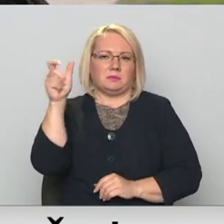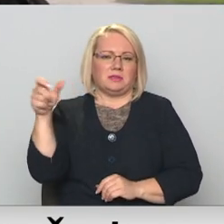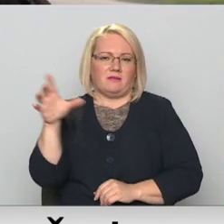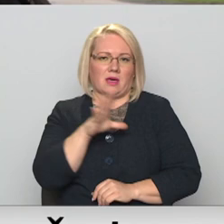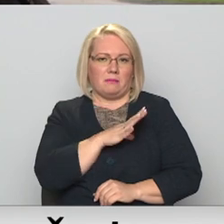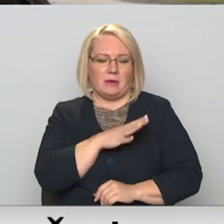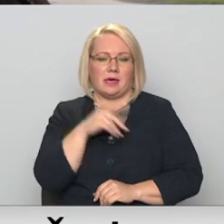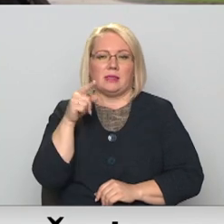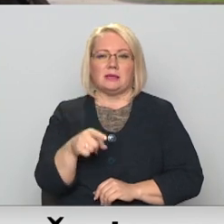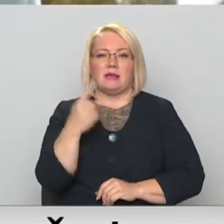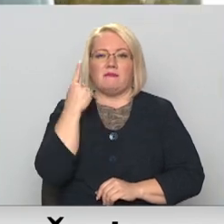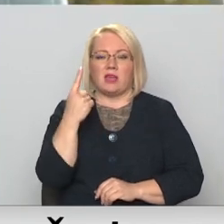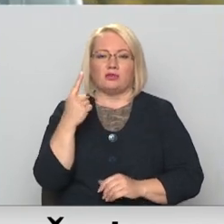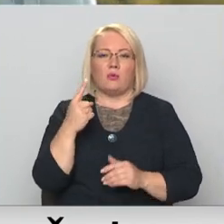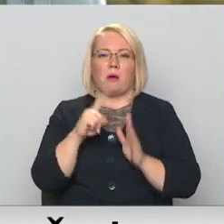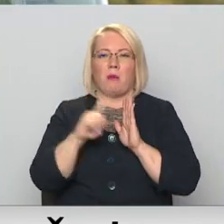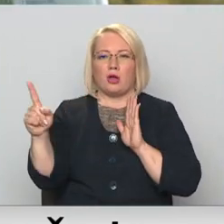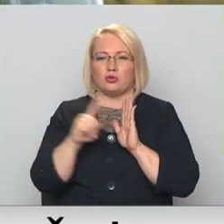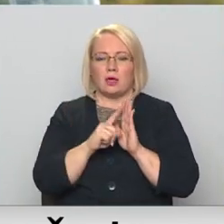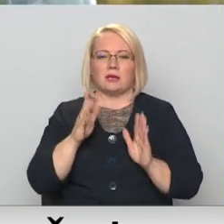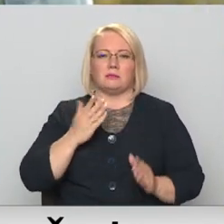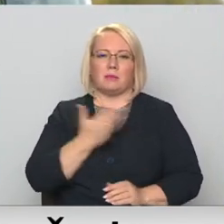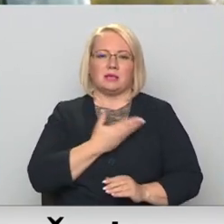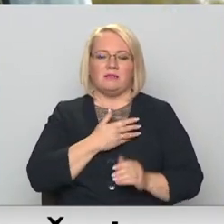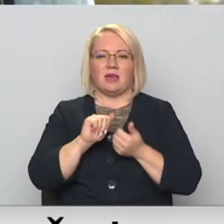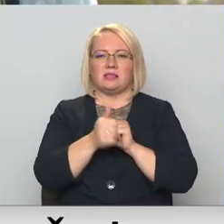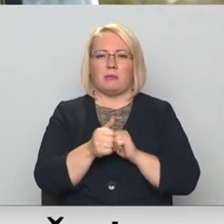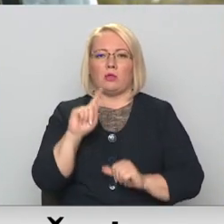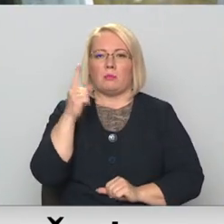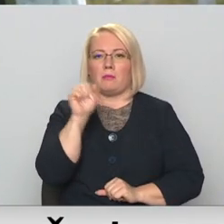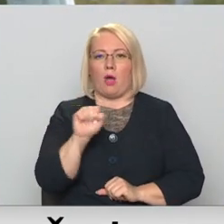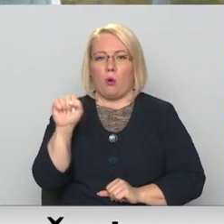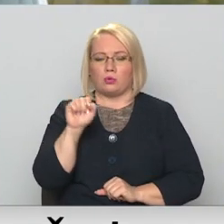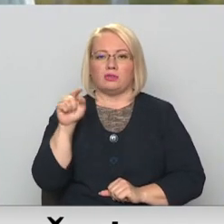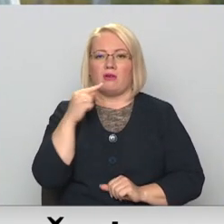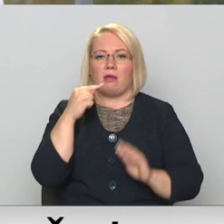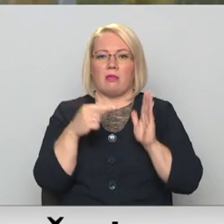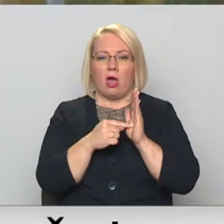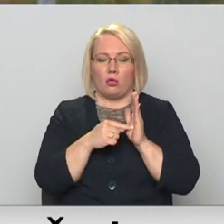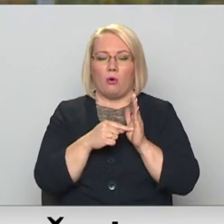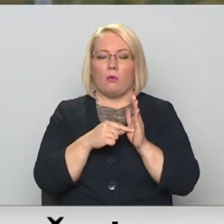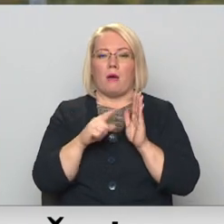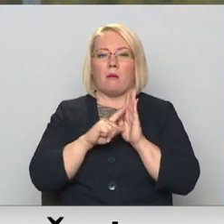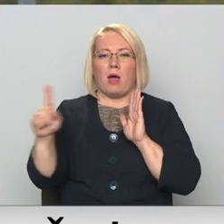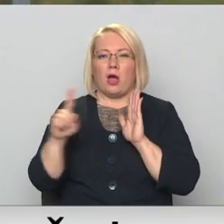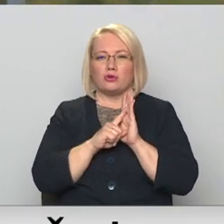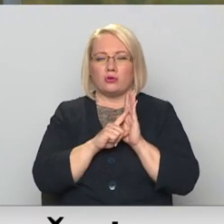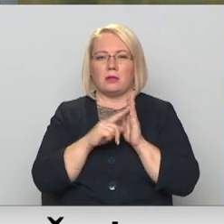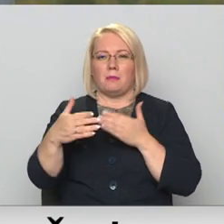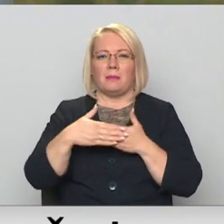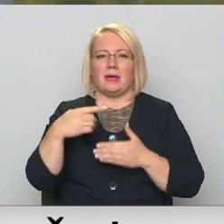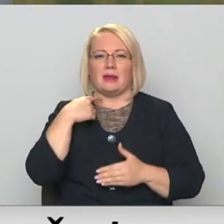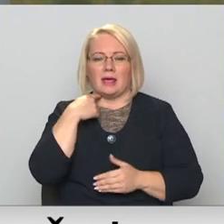bijis. Šis ir viens no maršrutiem, kurš piedzīvoja izmaiņas no 1. augusta. Šai datumā piecās maršruta tīkla daļās Pierīga,